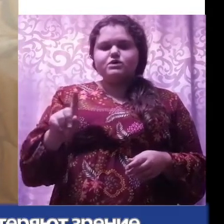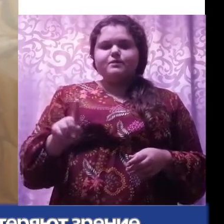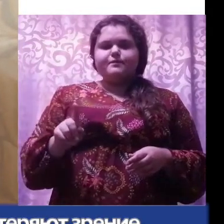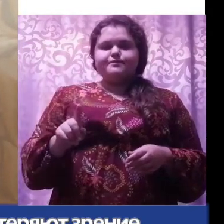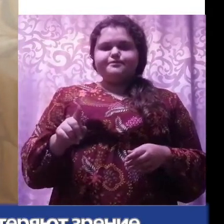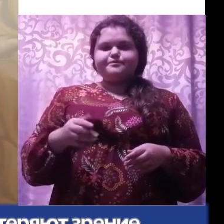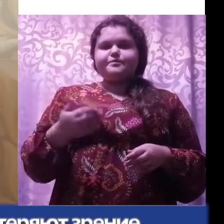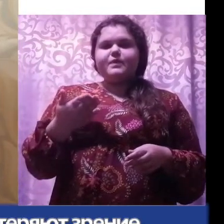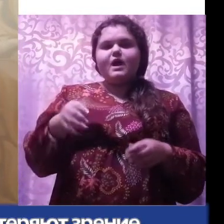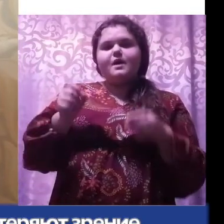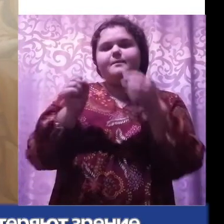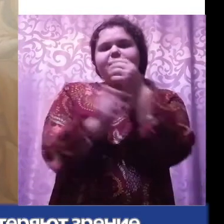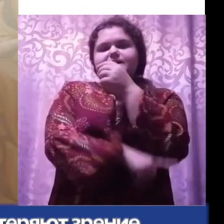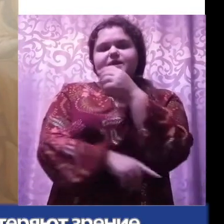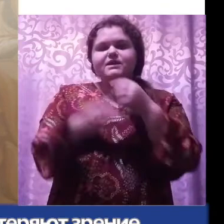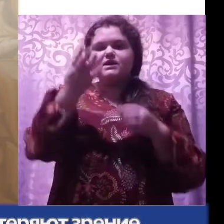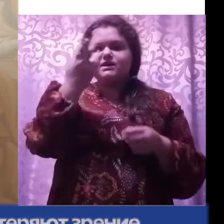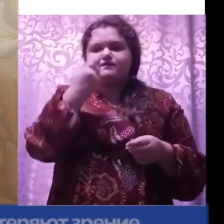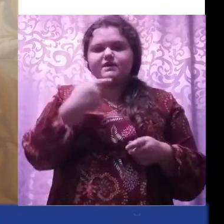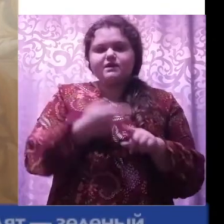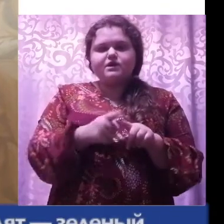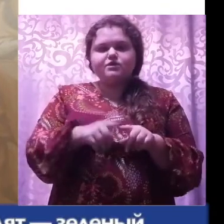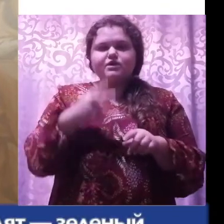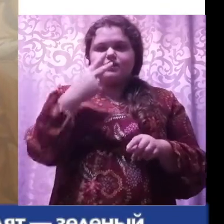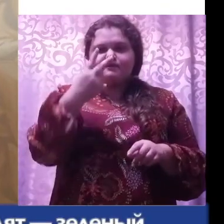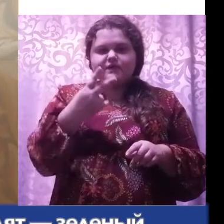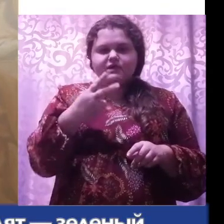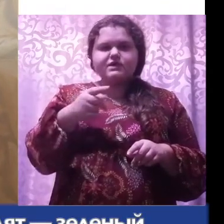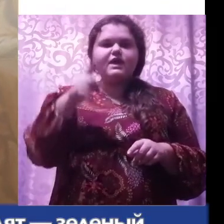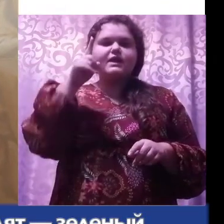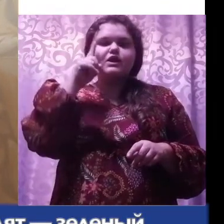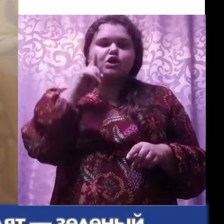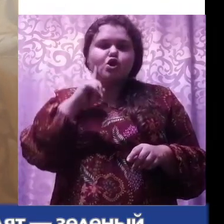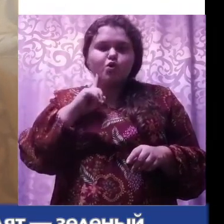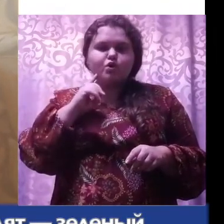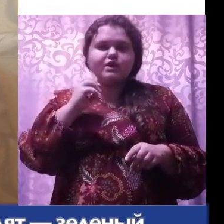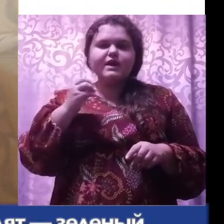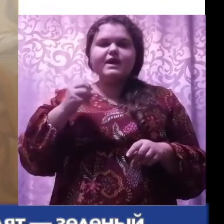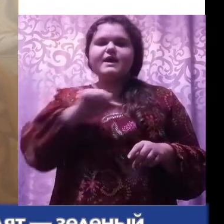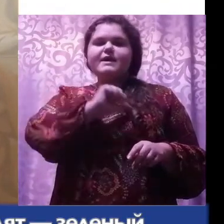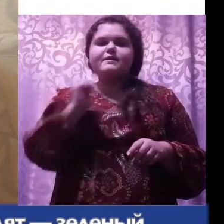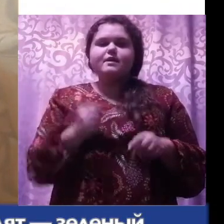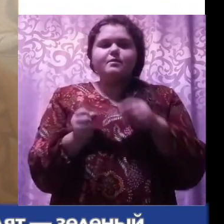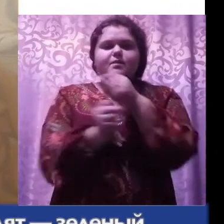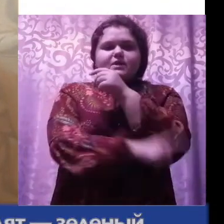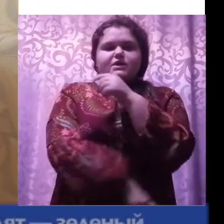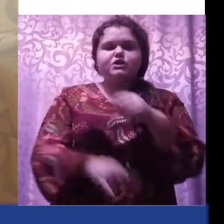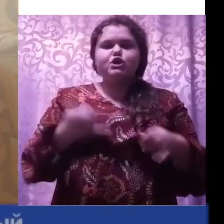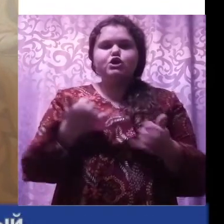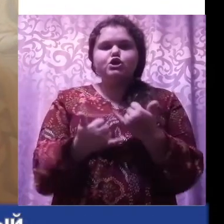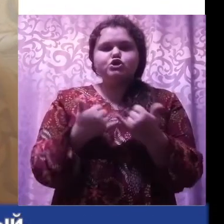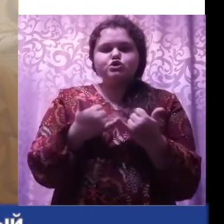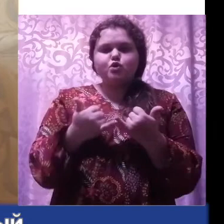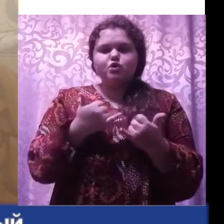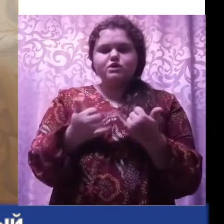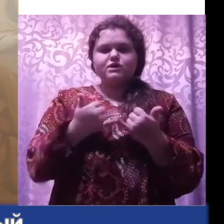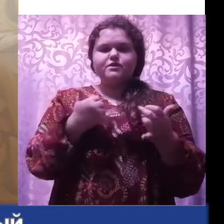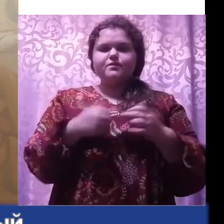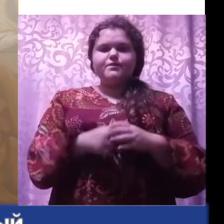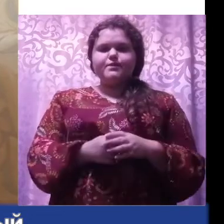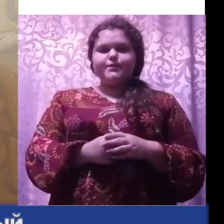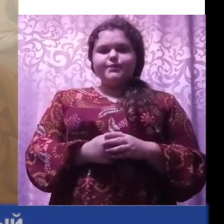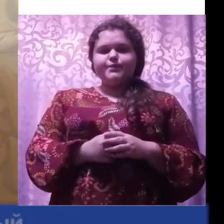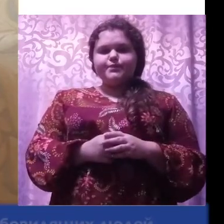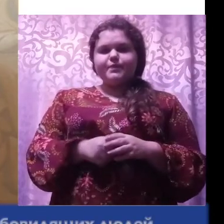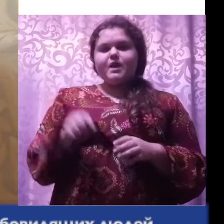слабовидящие люди, когда теряют зрение, последние два цвета, которые они видят, зеленый и самый последний